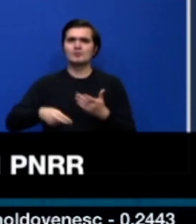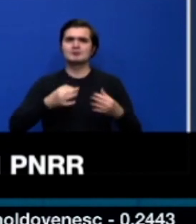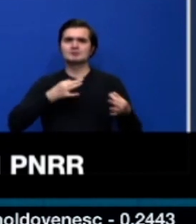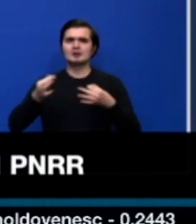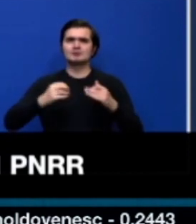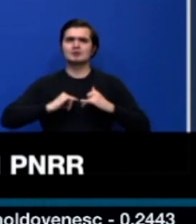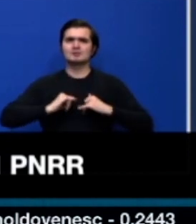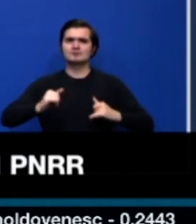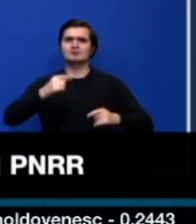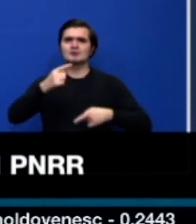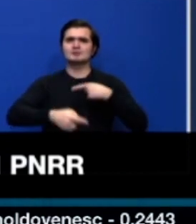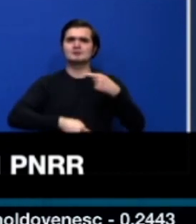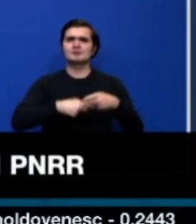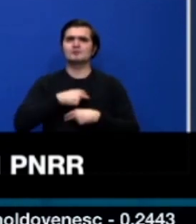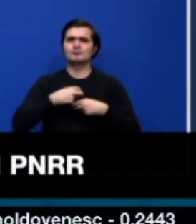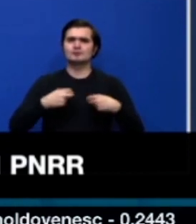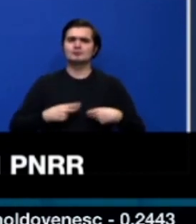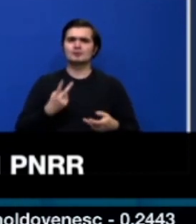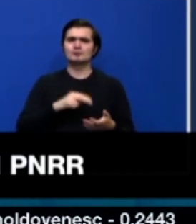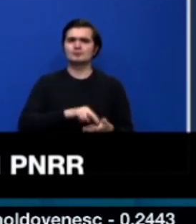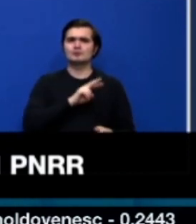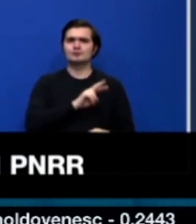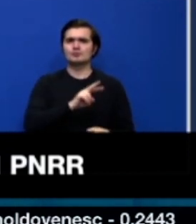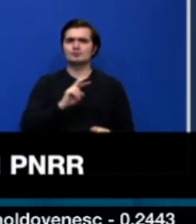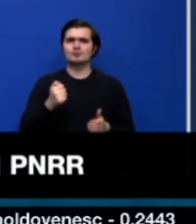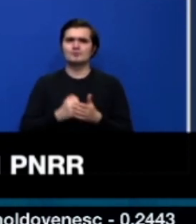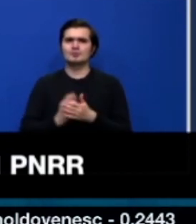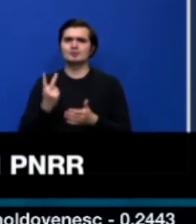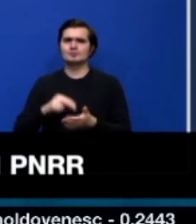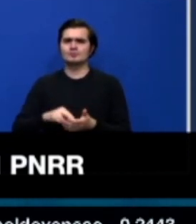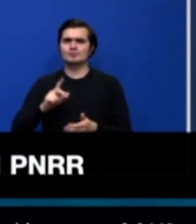dezvoltare a Stemului Judiciar 2022-2025.